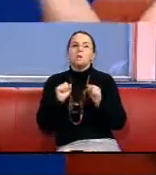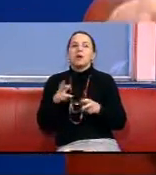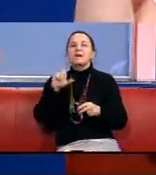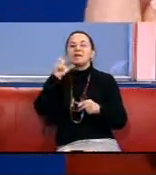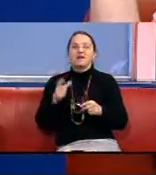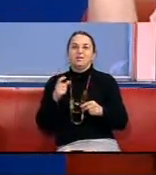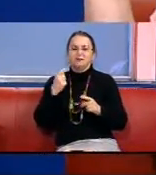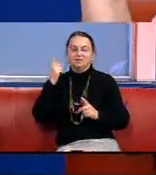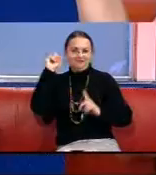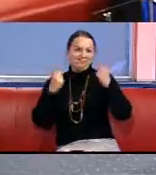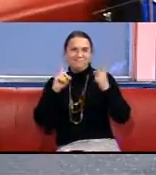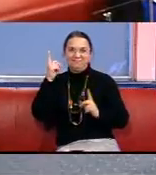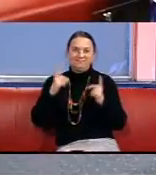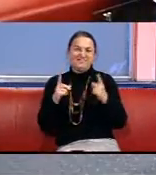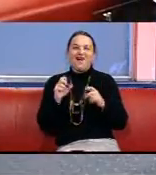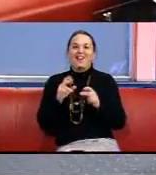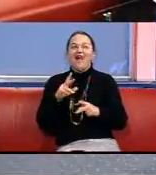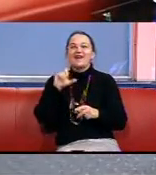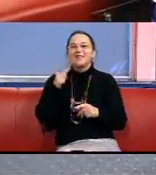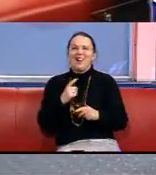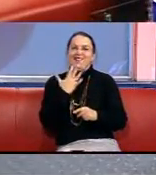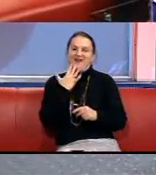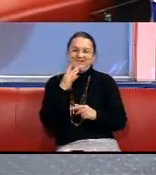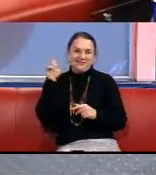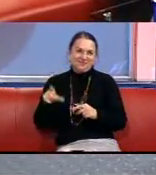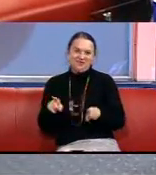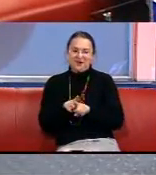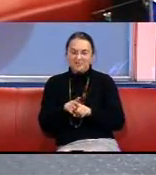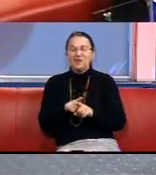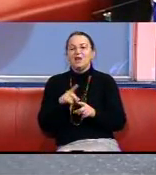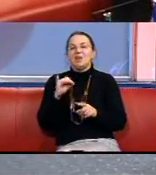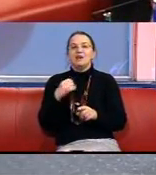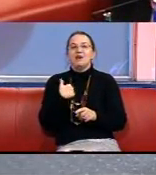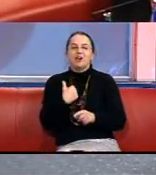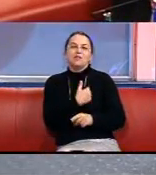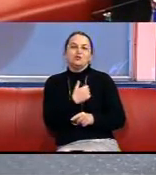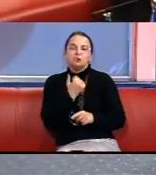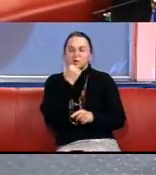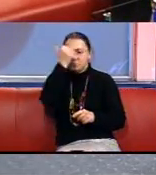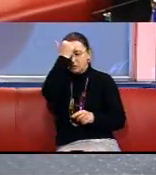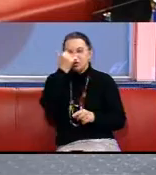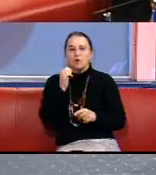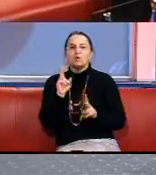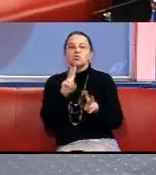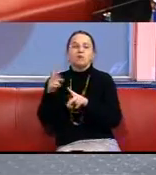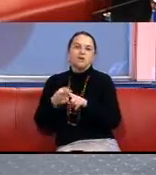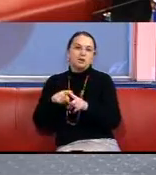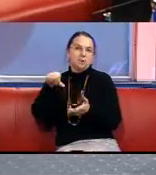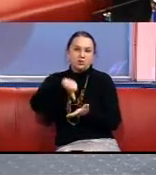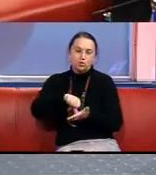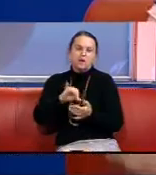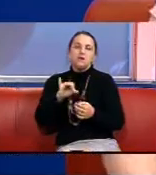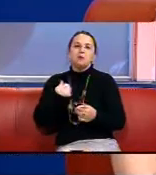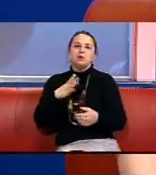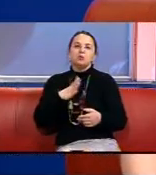італійці розмовляємо мовою жестів насправді І я хочу подякувати усім, хто взяв в цьому участь І мені